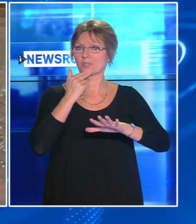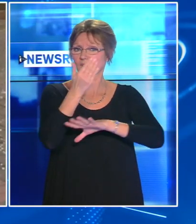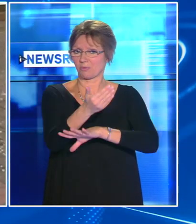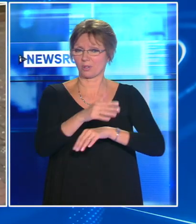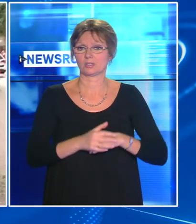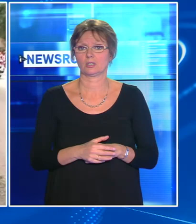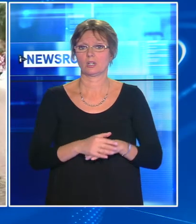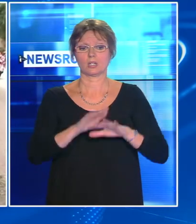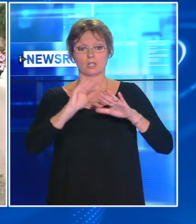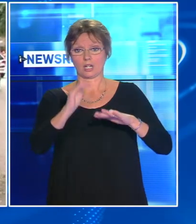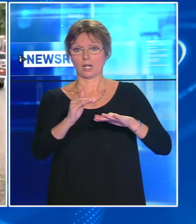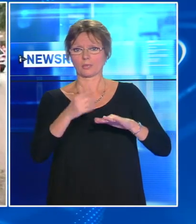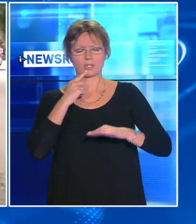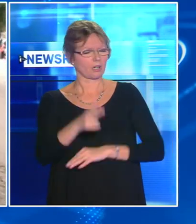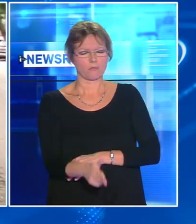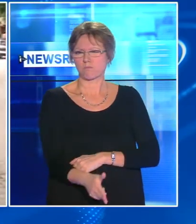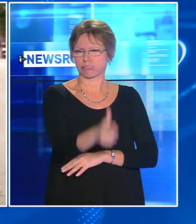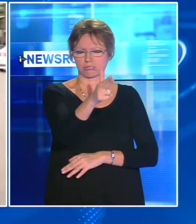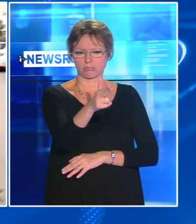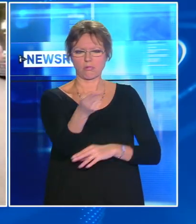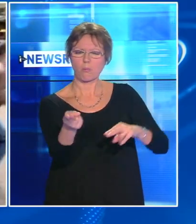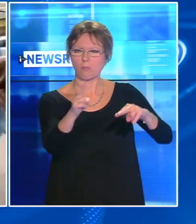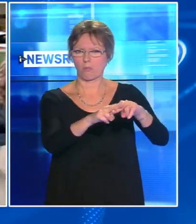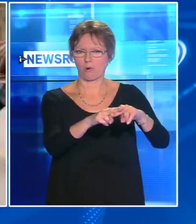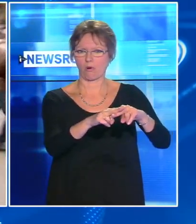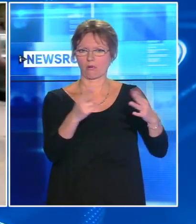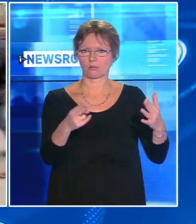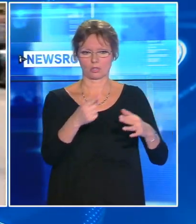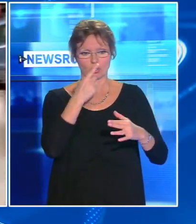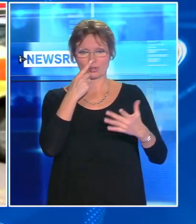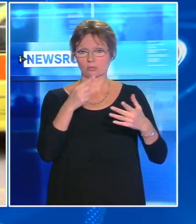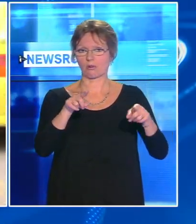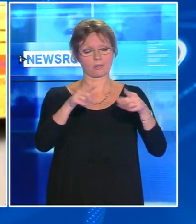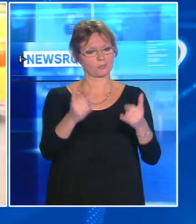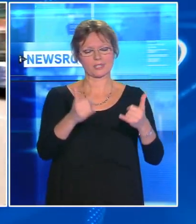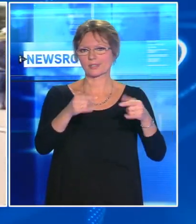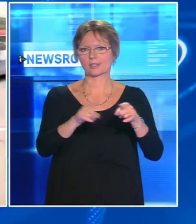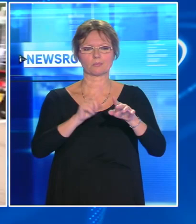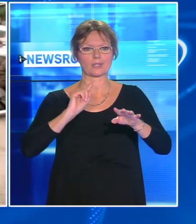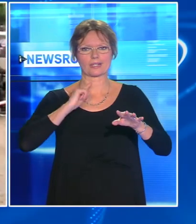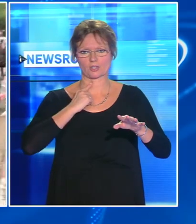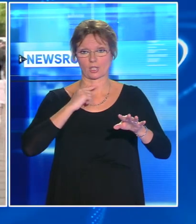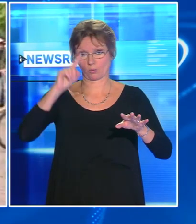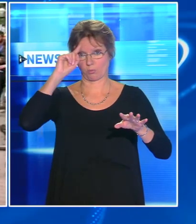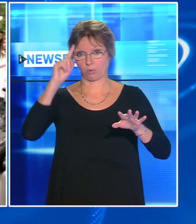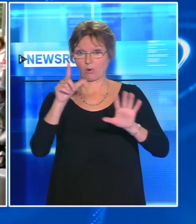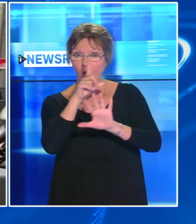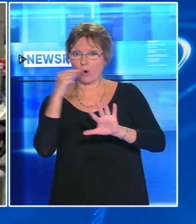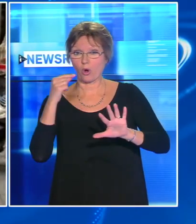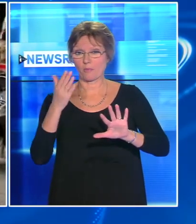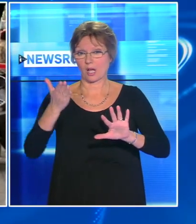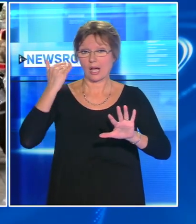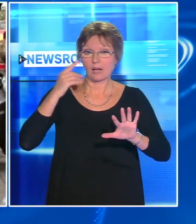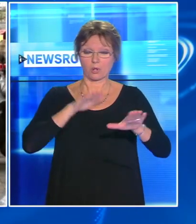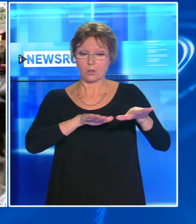à Tel Aviv. Il a été ensuite abattu par les forces de l'ordre. Cette opération est considérée comme un échec ici, car l'homme qui était passé à l'action avec une